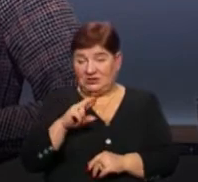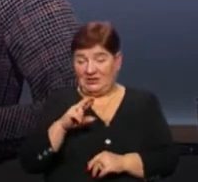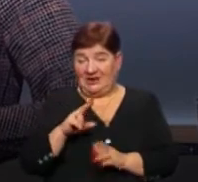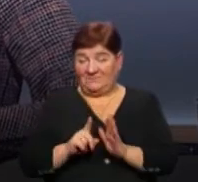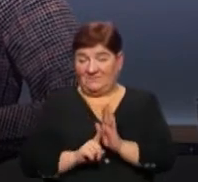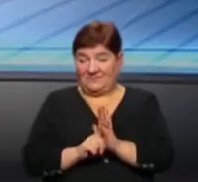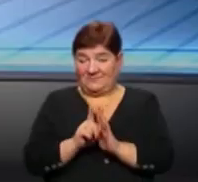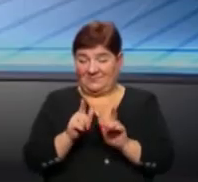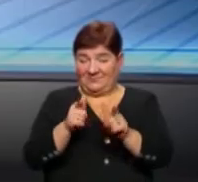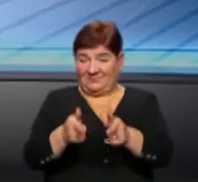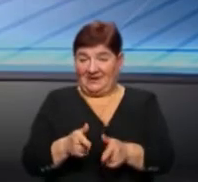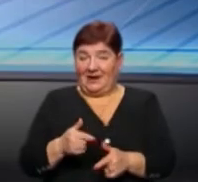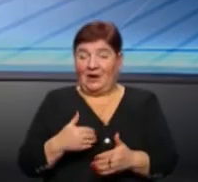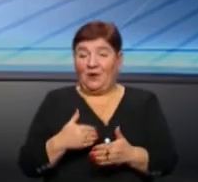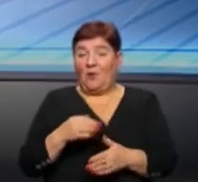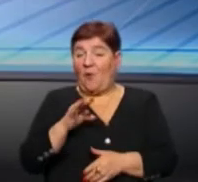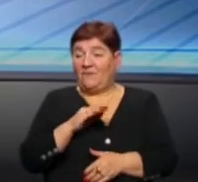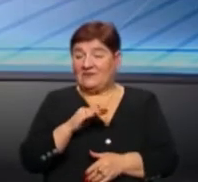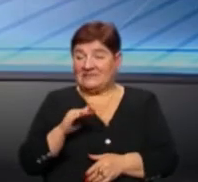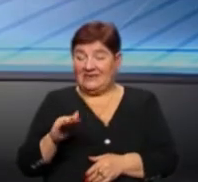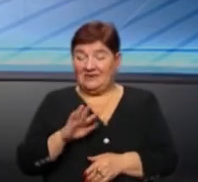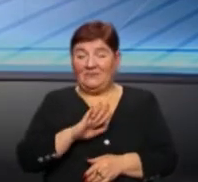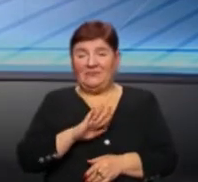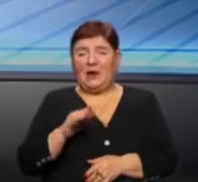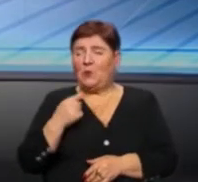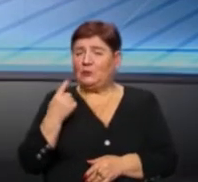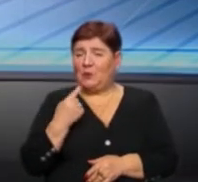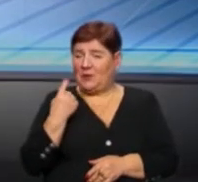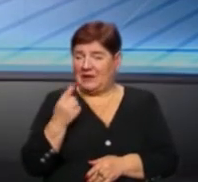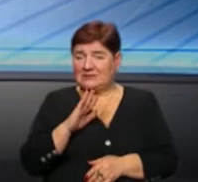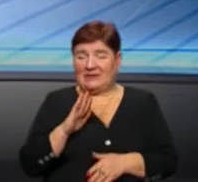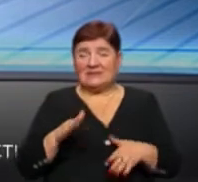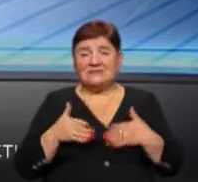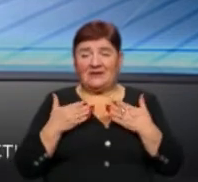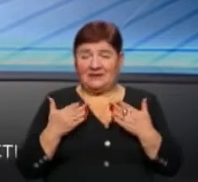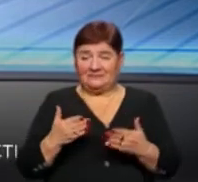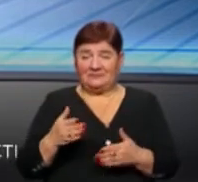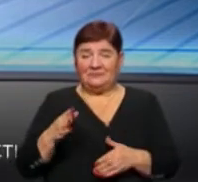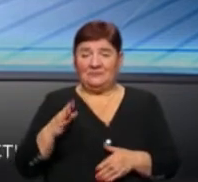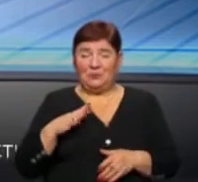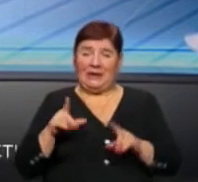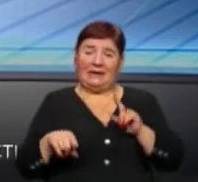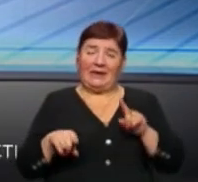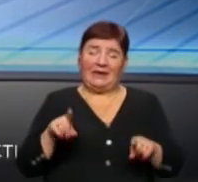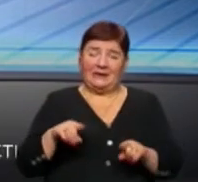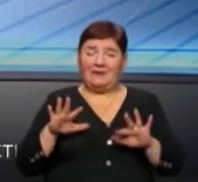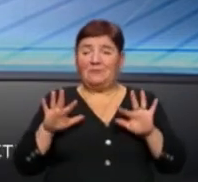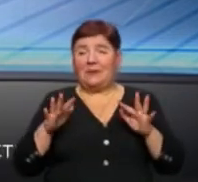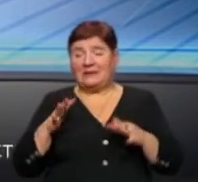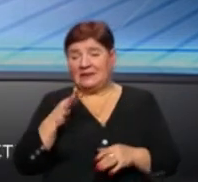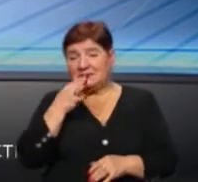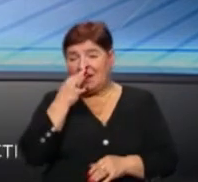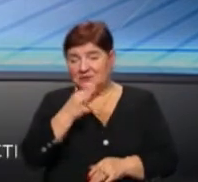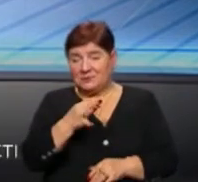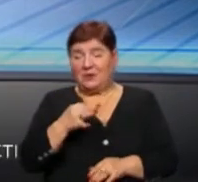Я скажу, офіційно до нас жодного разу не зверталися, але були деякі випадки,